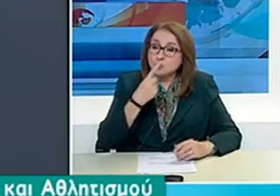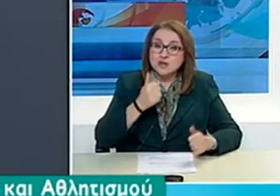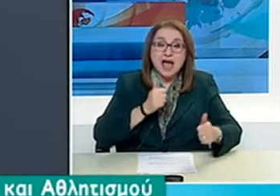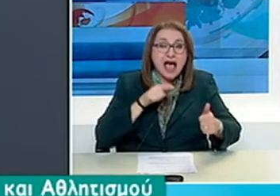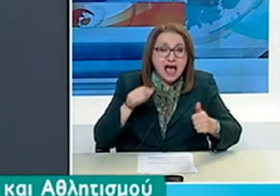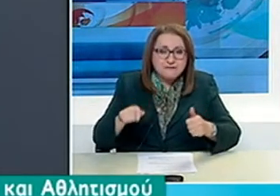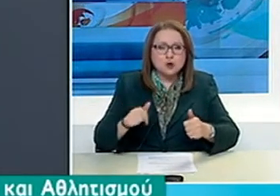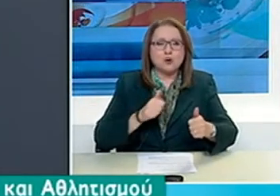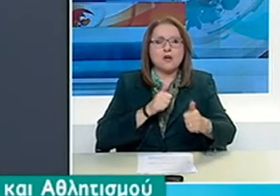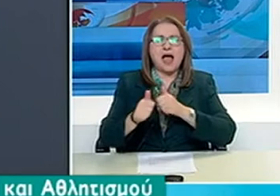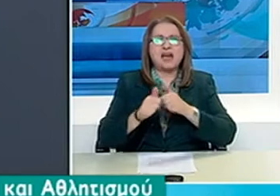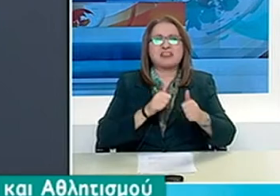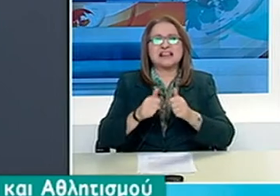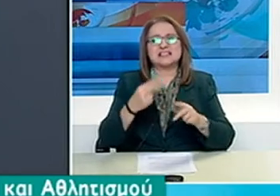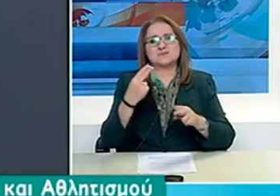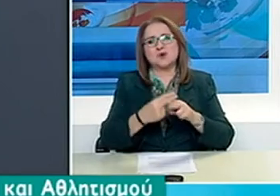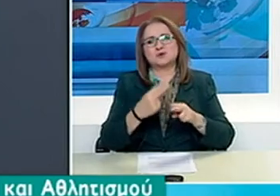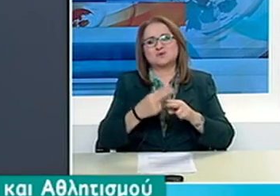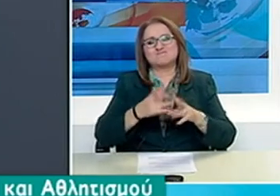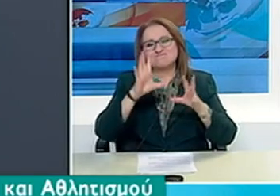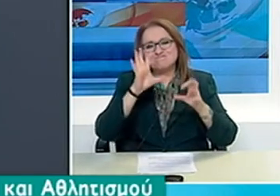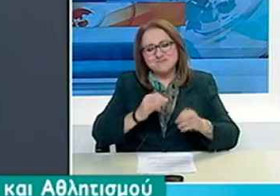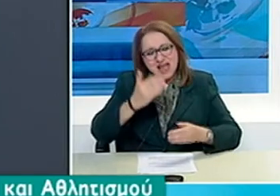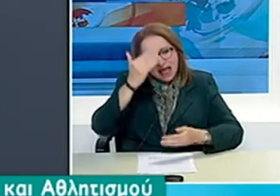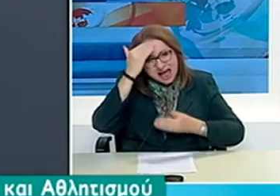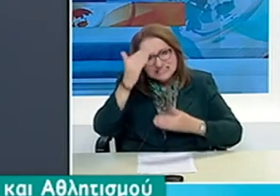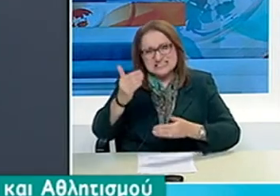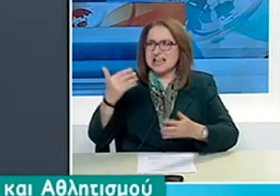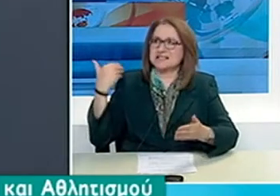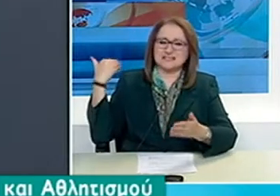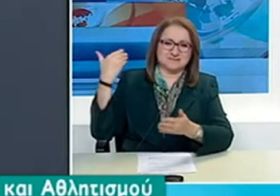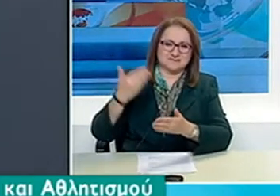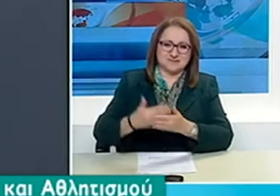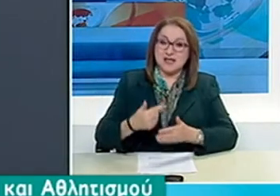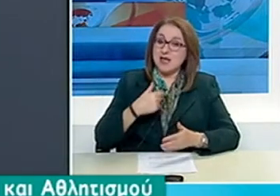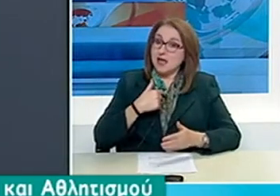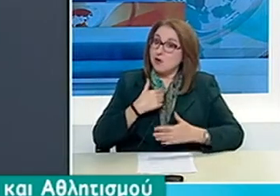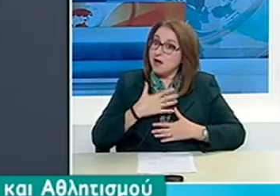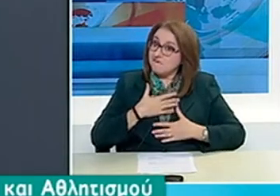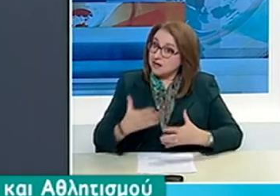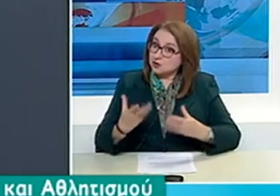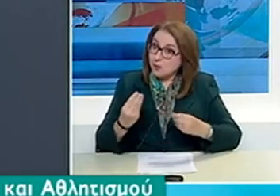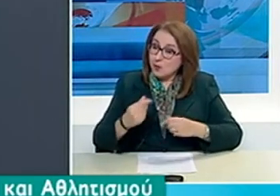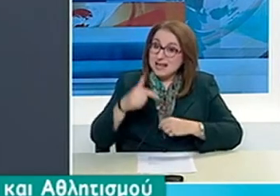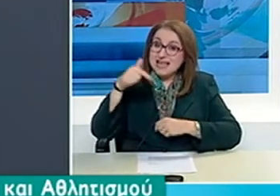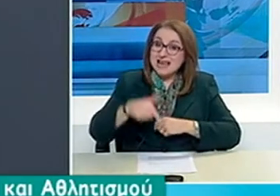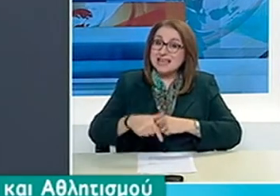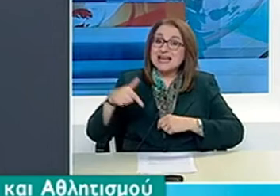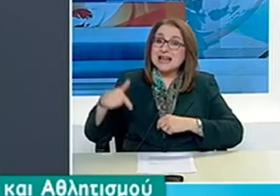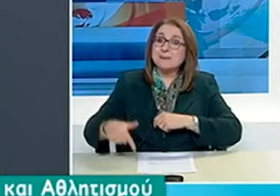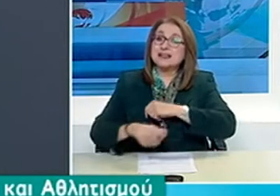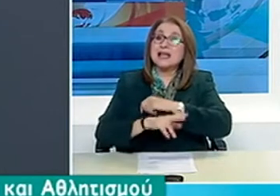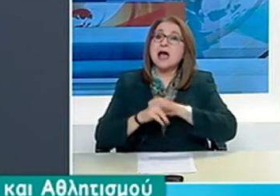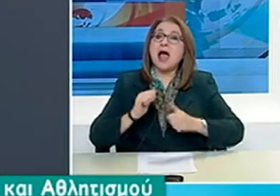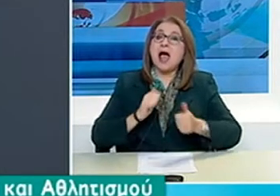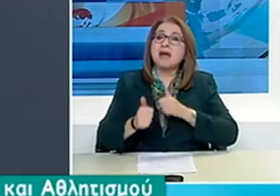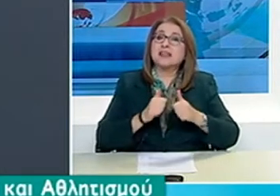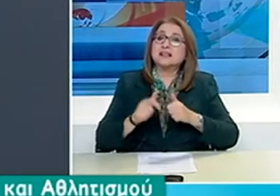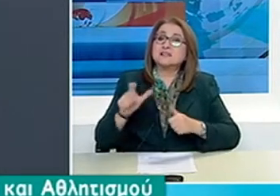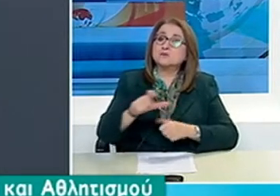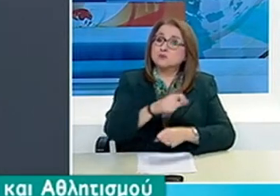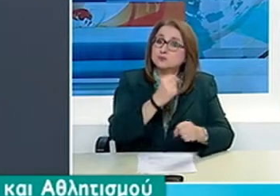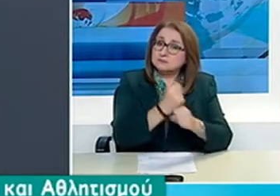αθλητισμού. Επιτρέψτε μου να ευχαριστήσω ξεχωριστά τους εργαζόμενους της Γενικής Γραμματείας Αθλητισμού και τις διοικήσεις των υποπτωπωμένων φορέων.